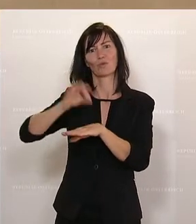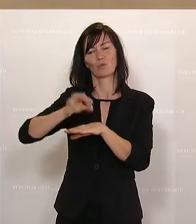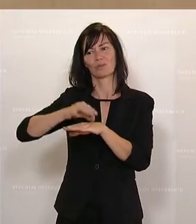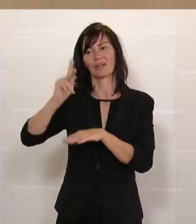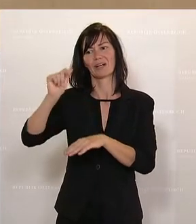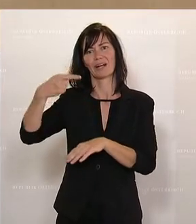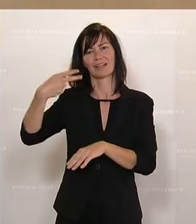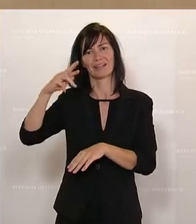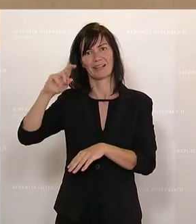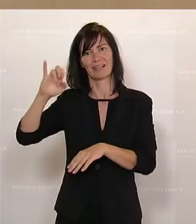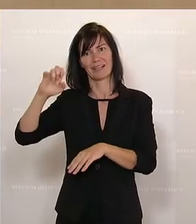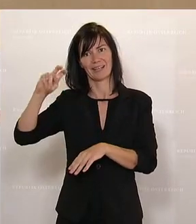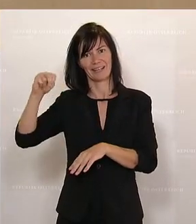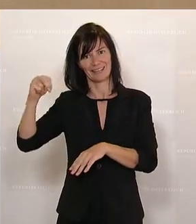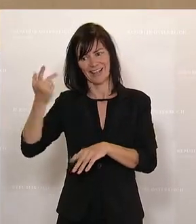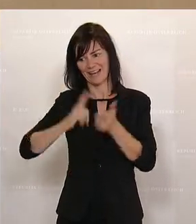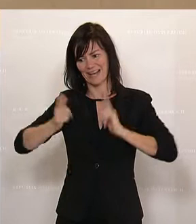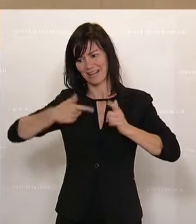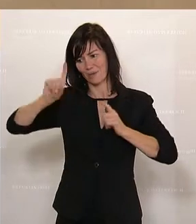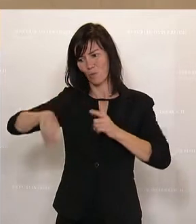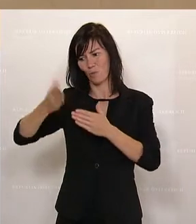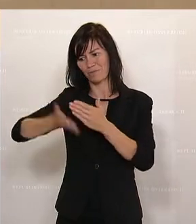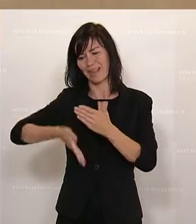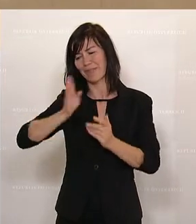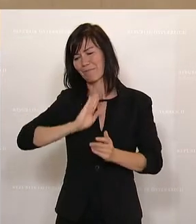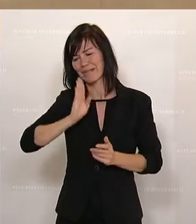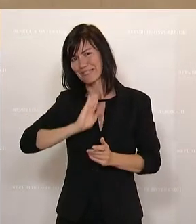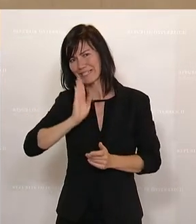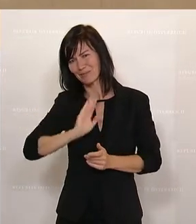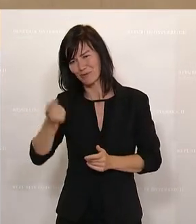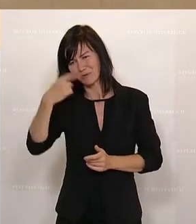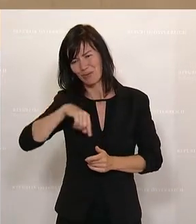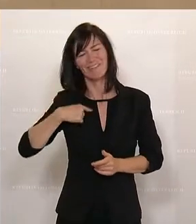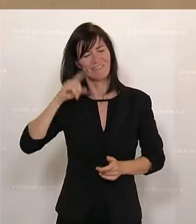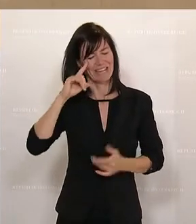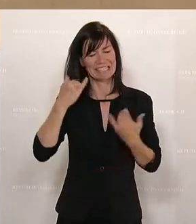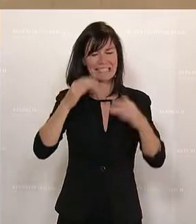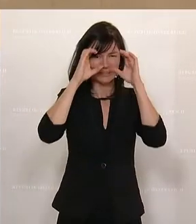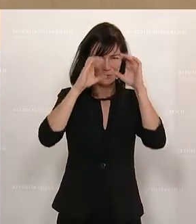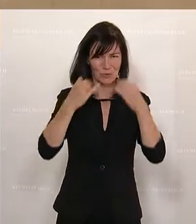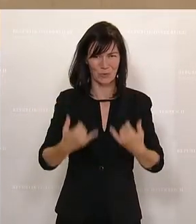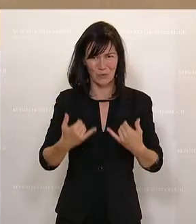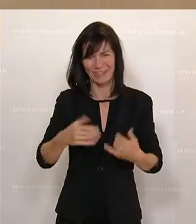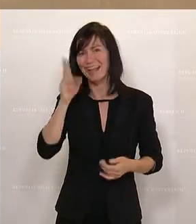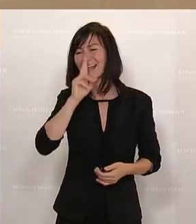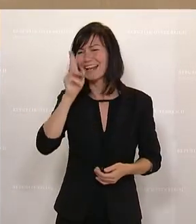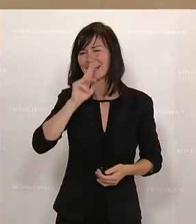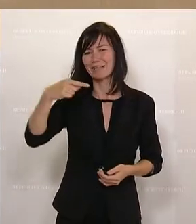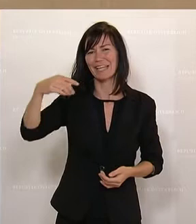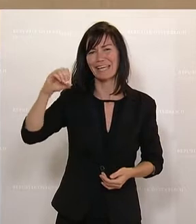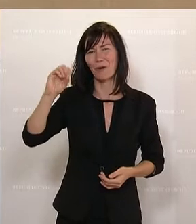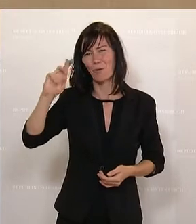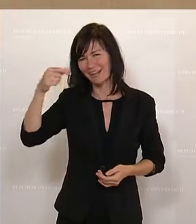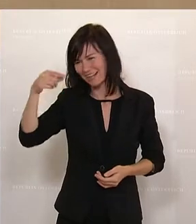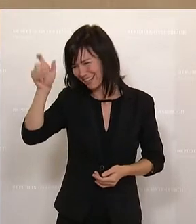Ende des Monats in Pension gehen. Und ich weiß, er schaut jetzt sicherlich zu, lieber Georg, deine Umsicht,